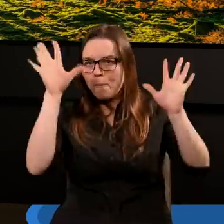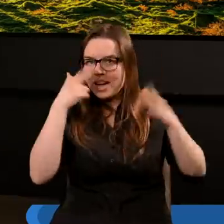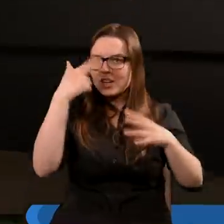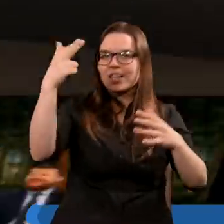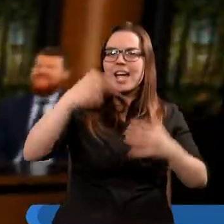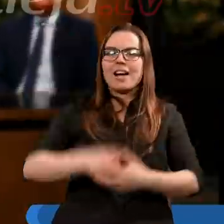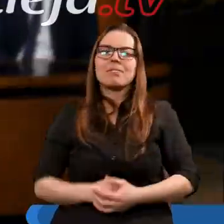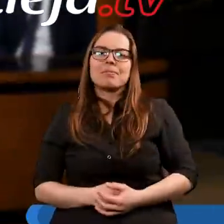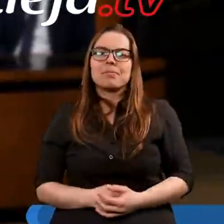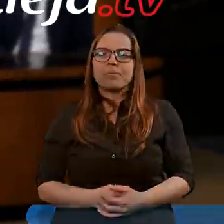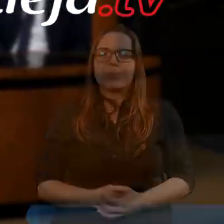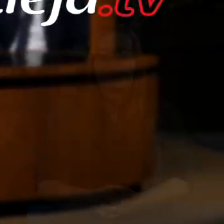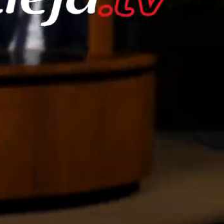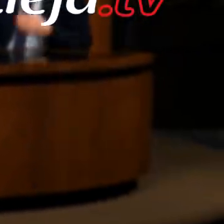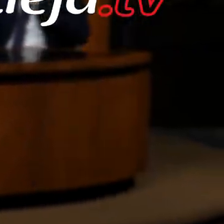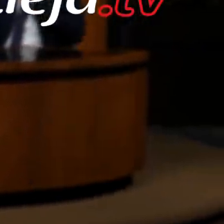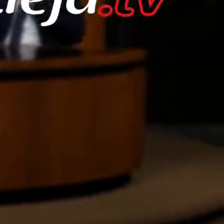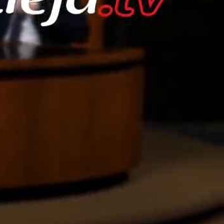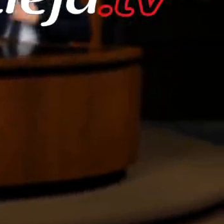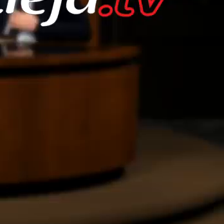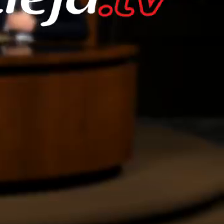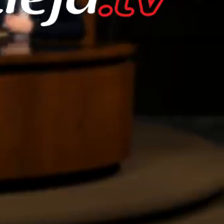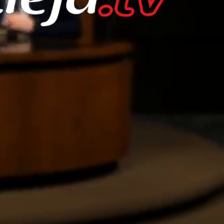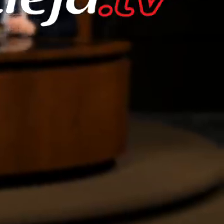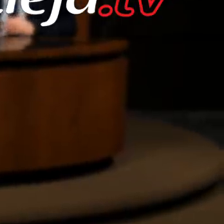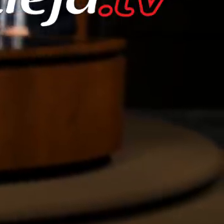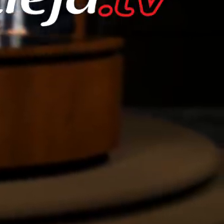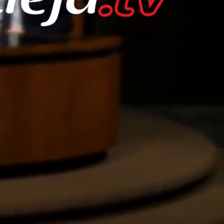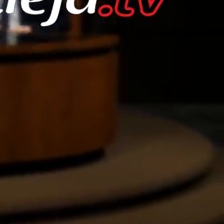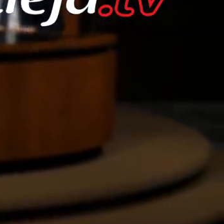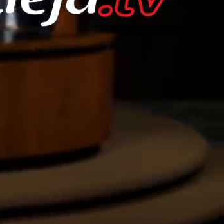muzyka muzyka